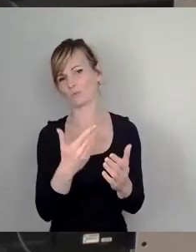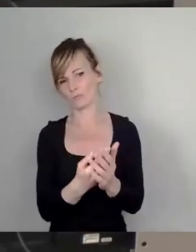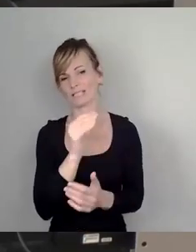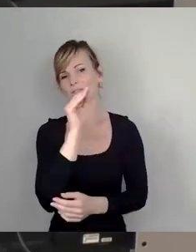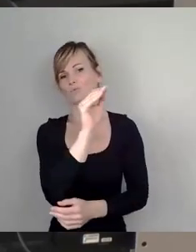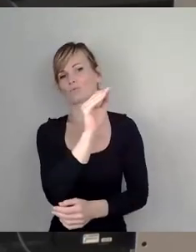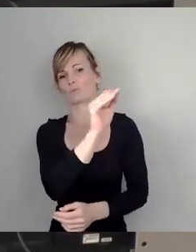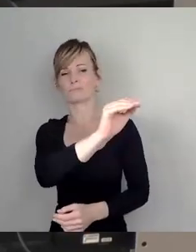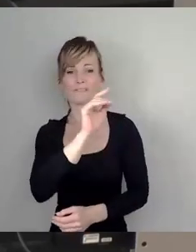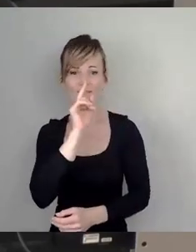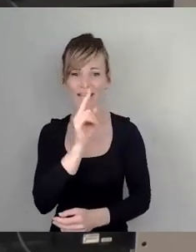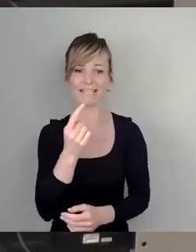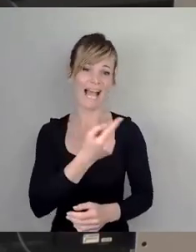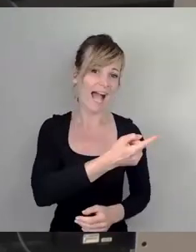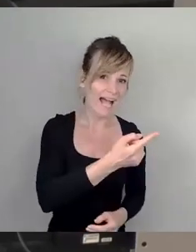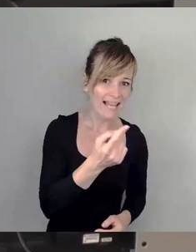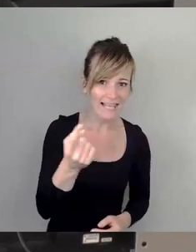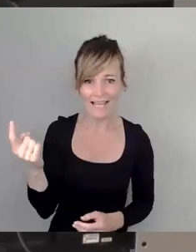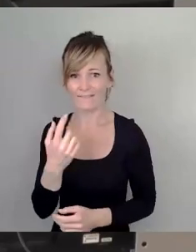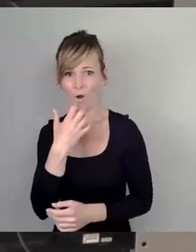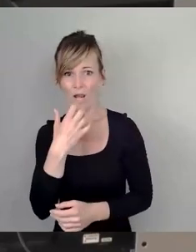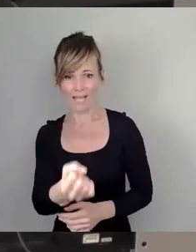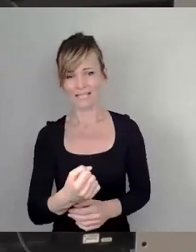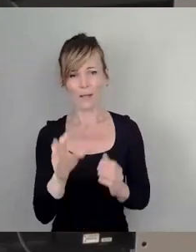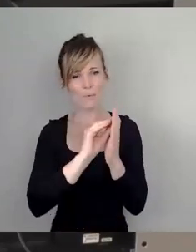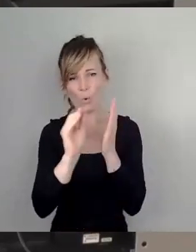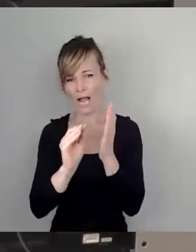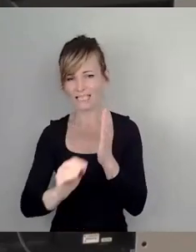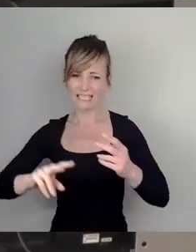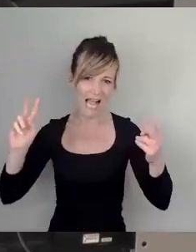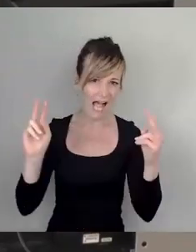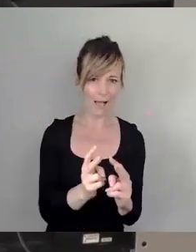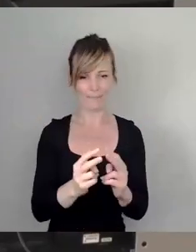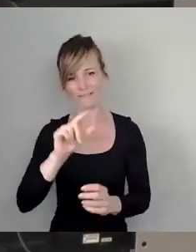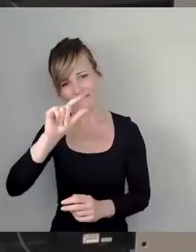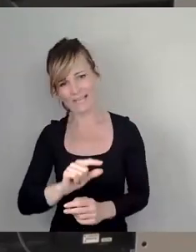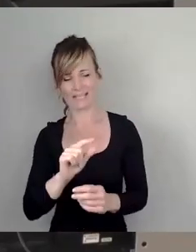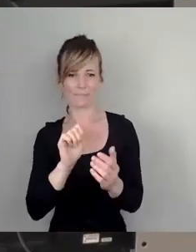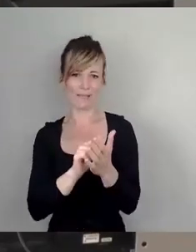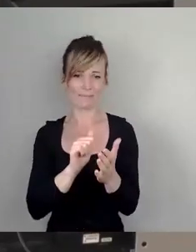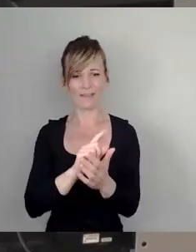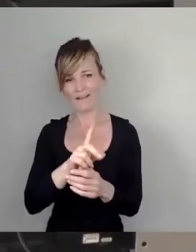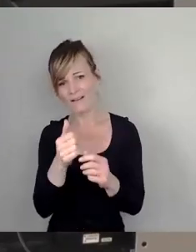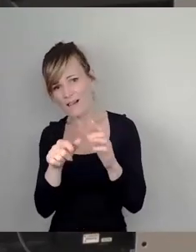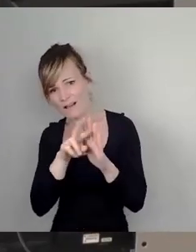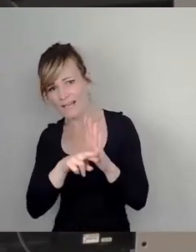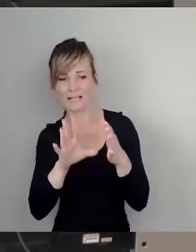irgendwie alle wollen, die Entbürokratisierung, aber so richtig sehen, tue ich die Bemühungen tatsächlich